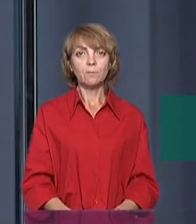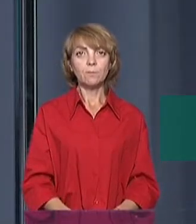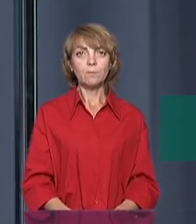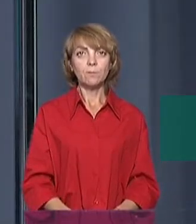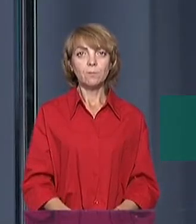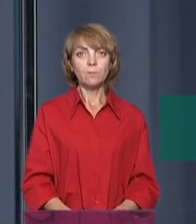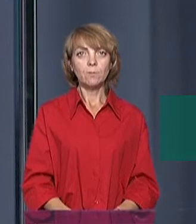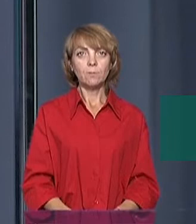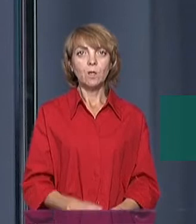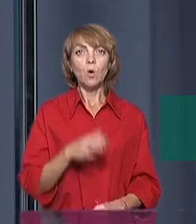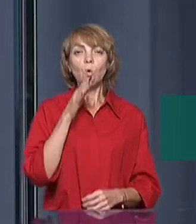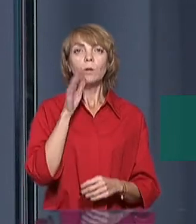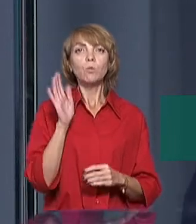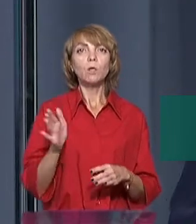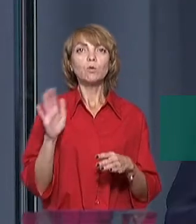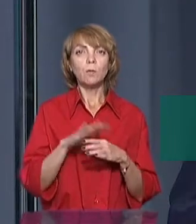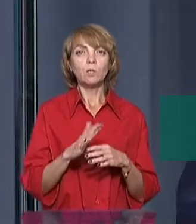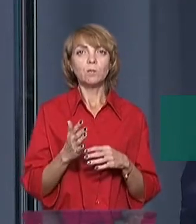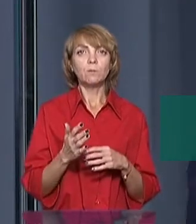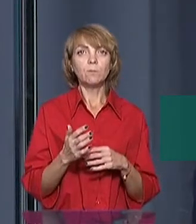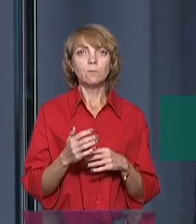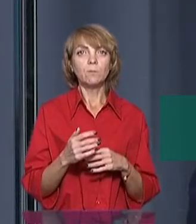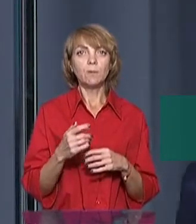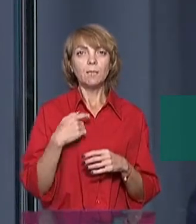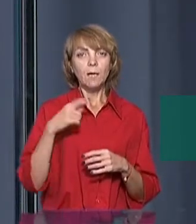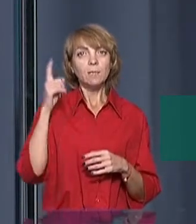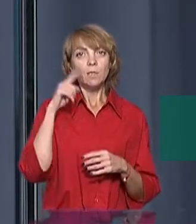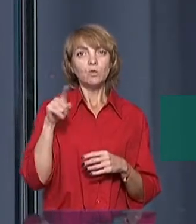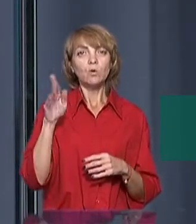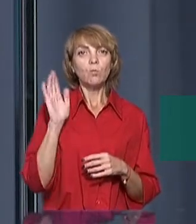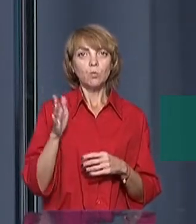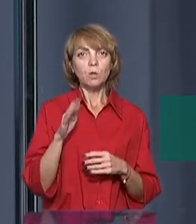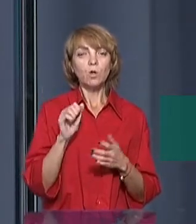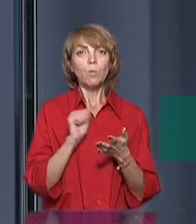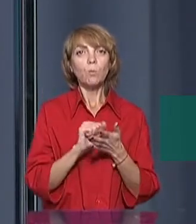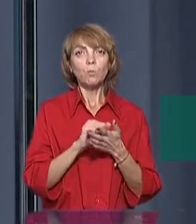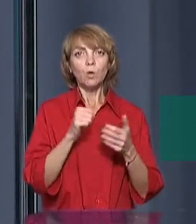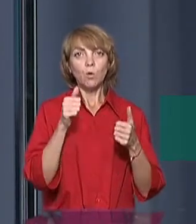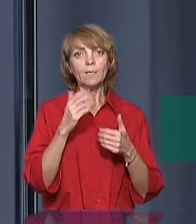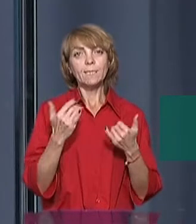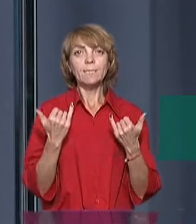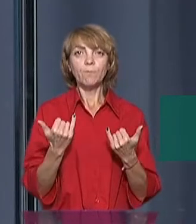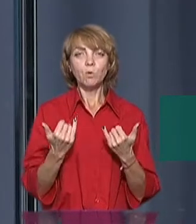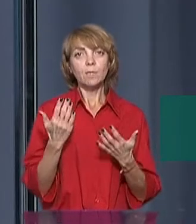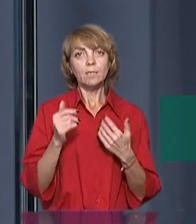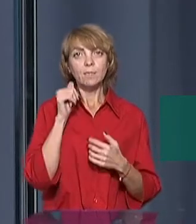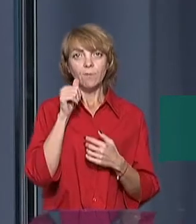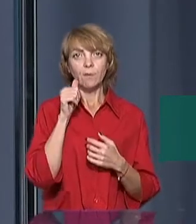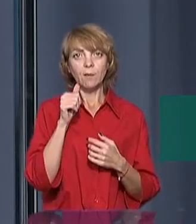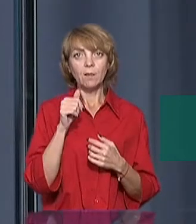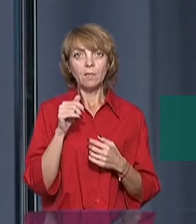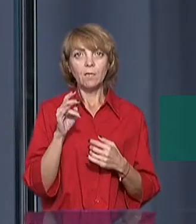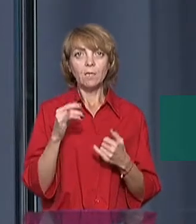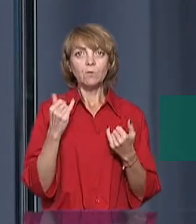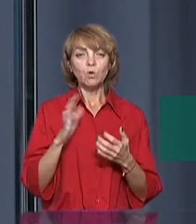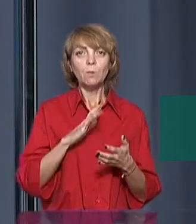Коли буде розпорядження? Ну, я знаю, що воно буде опубліковано або сьогодні, або завтра. Воно сьогодні